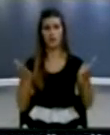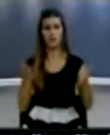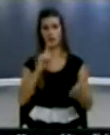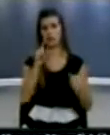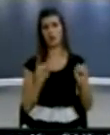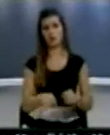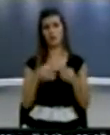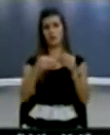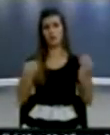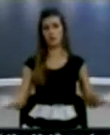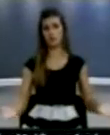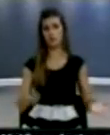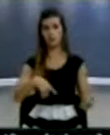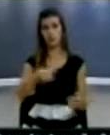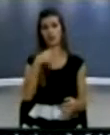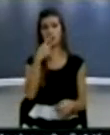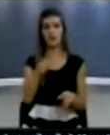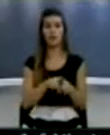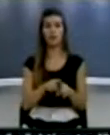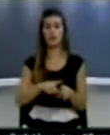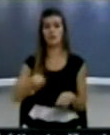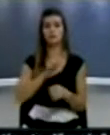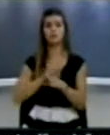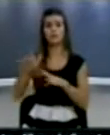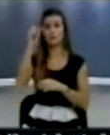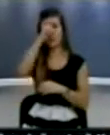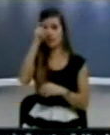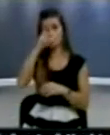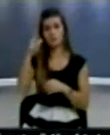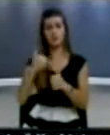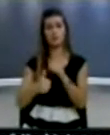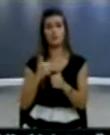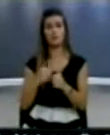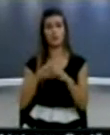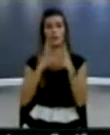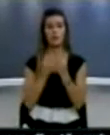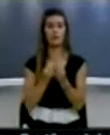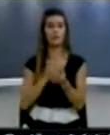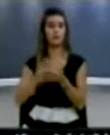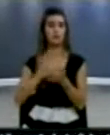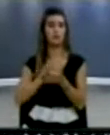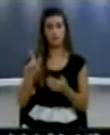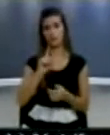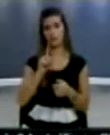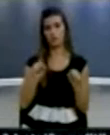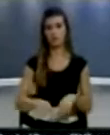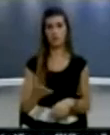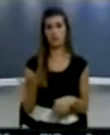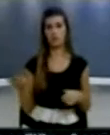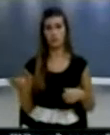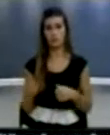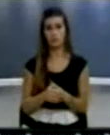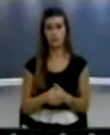serioze kjo që patitin kolekt që nuk e dënojnë krimet e luftës, gjenosidin e luftës, krimet që i ka borë Serbija dhe kush dhe tjetër që i ka